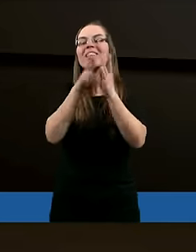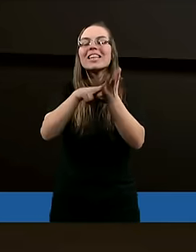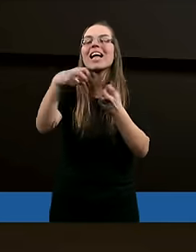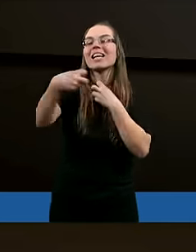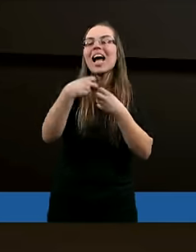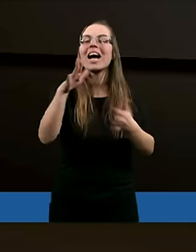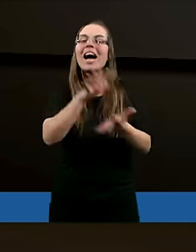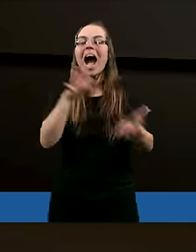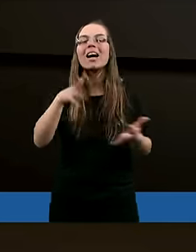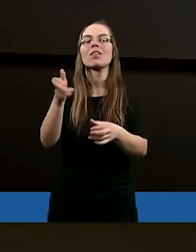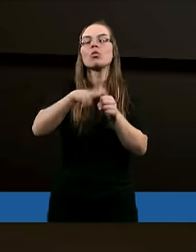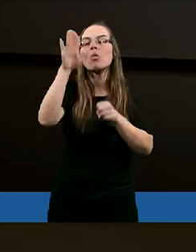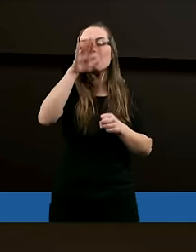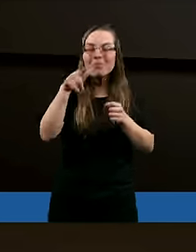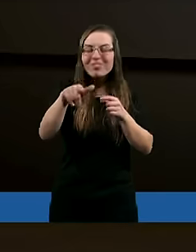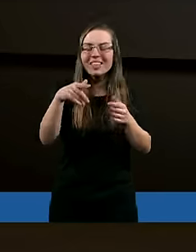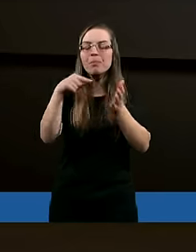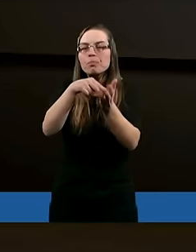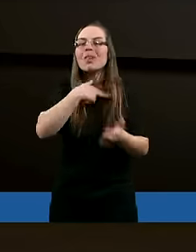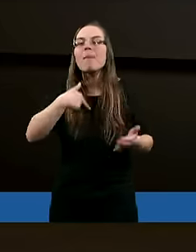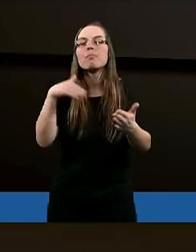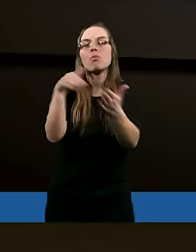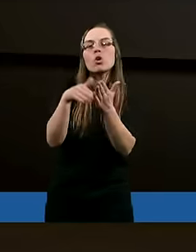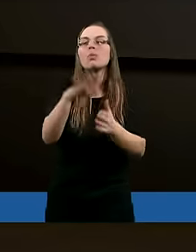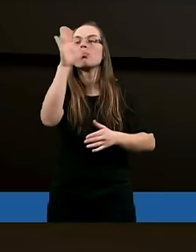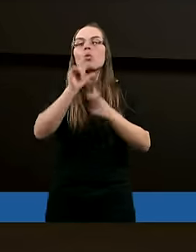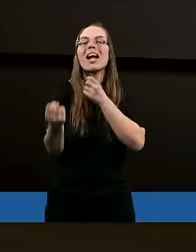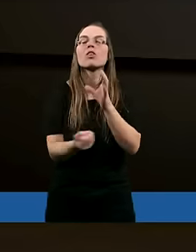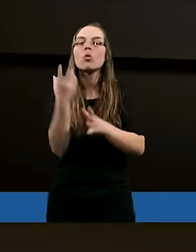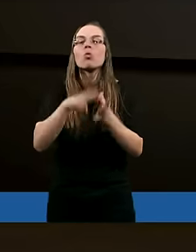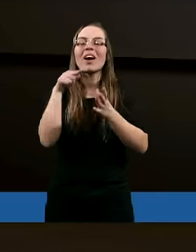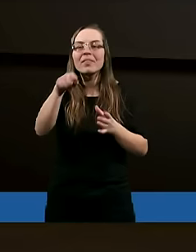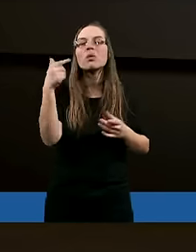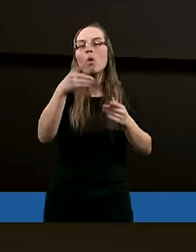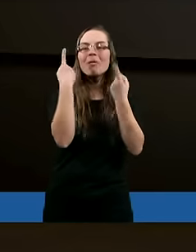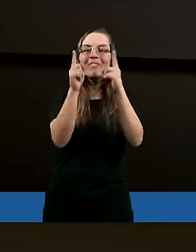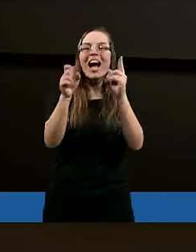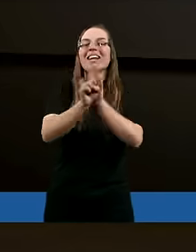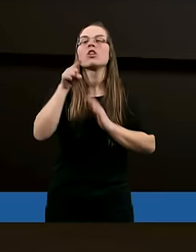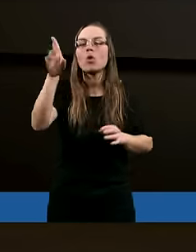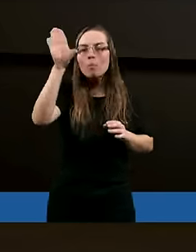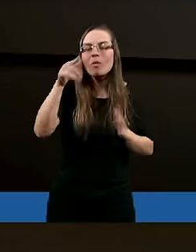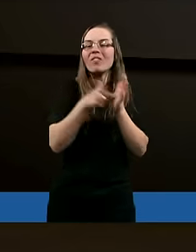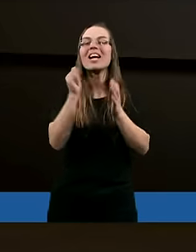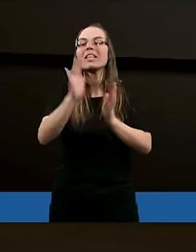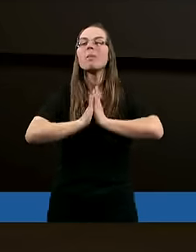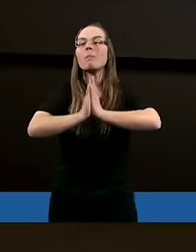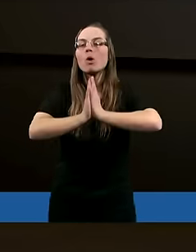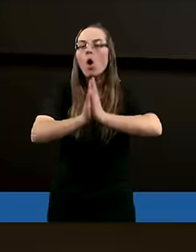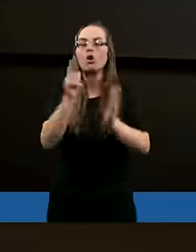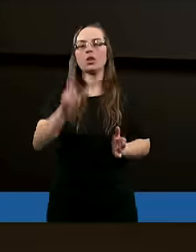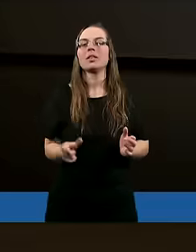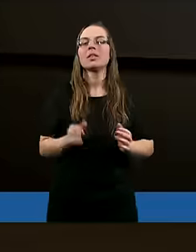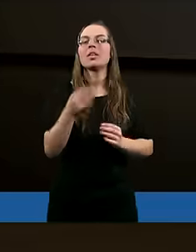charakteru, które tak są nam potrzebne. Bóg jest źródłem, to do Niego możemy się zwraca i do Niego iść i prosić.